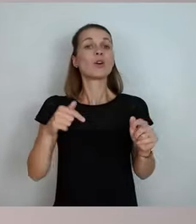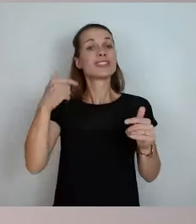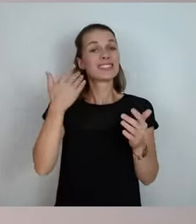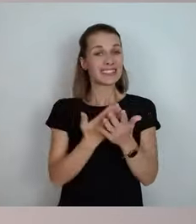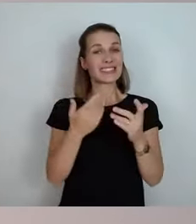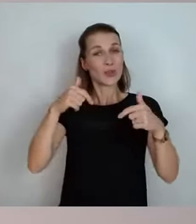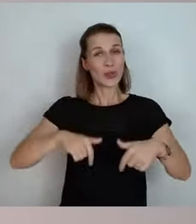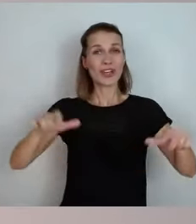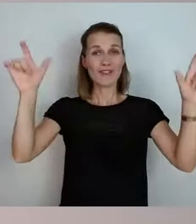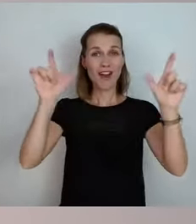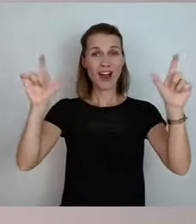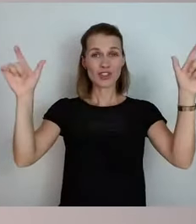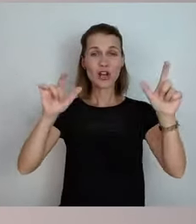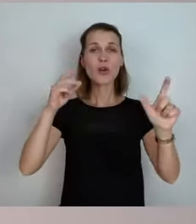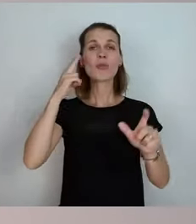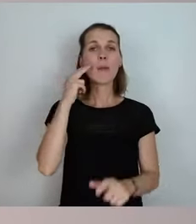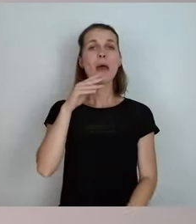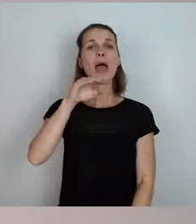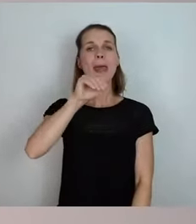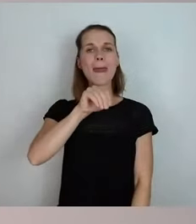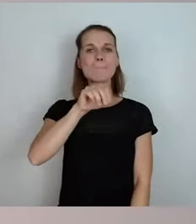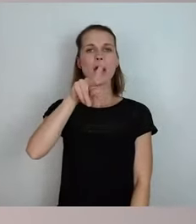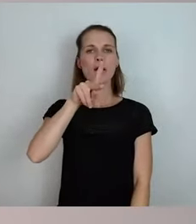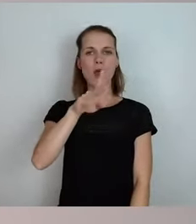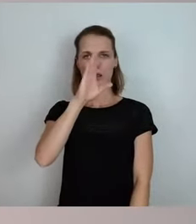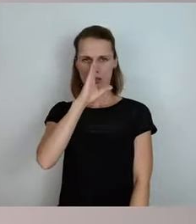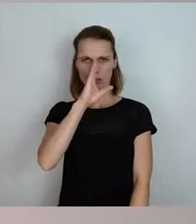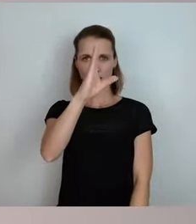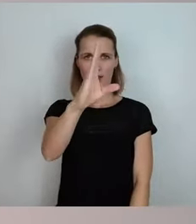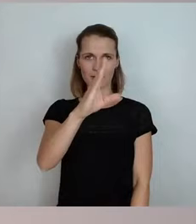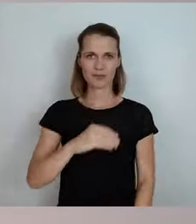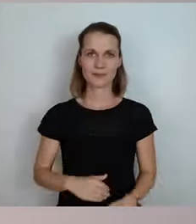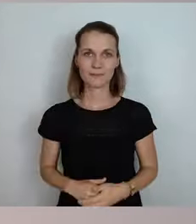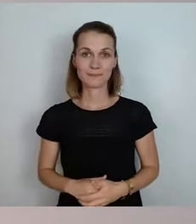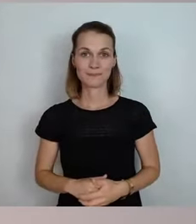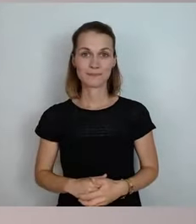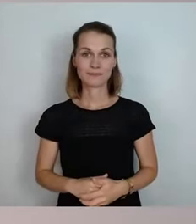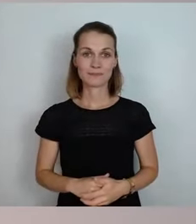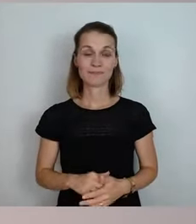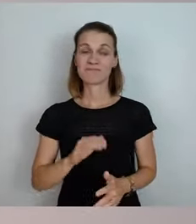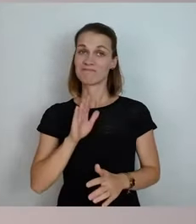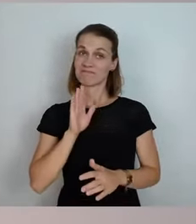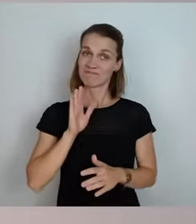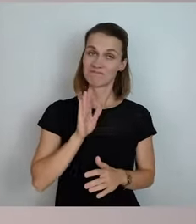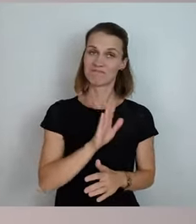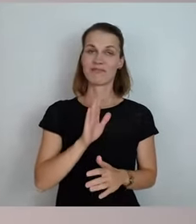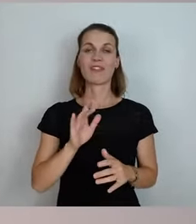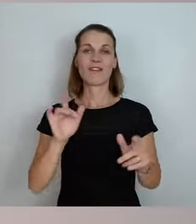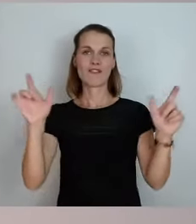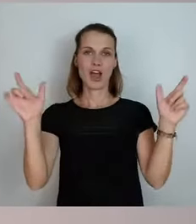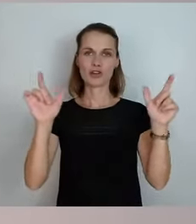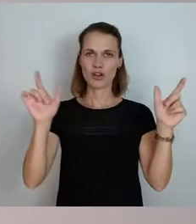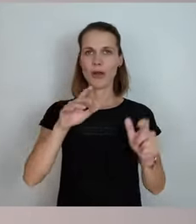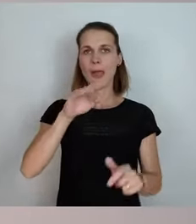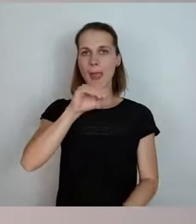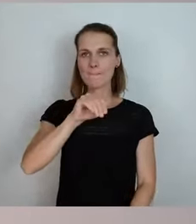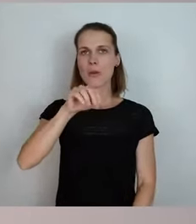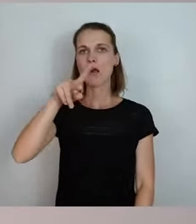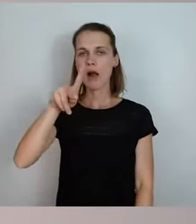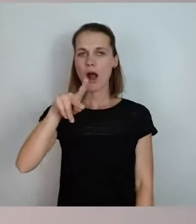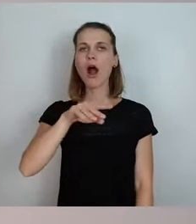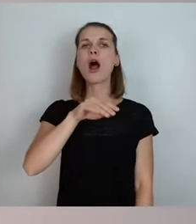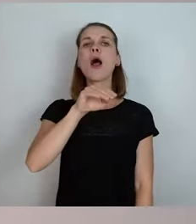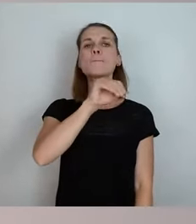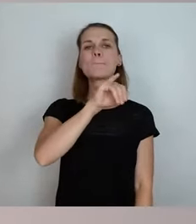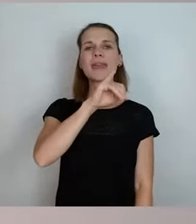nennt sich MK Direkt. Seine Veranstaltung. MK, Michael Kretschmer Direkt. Also ein